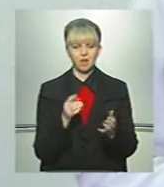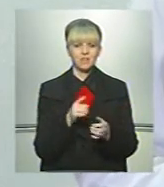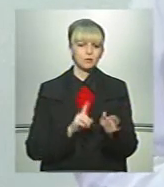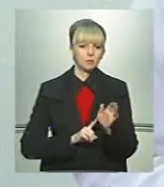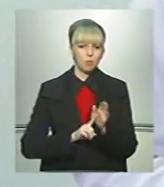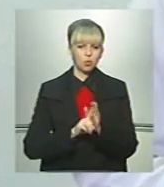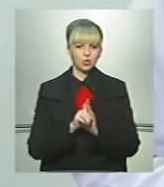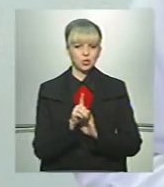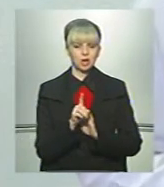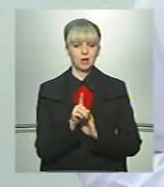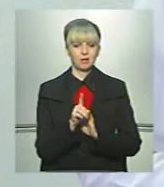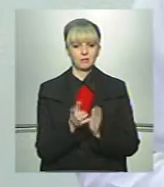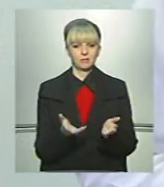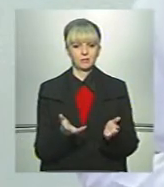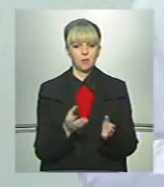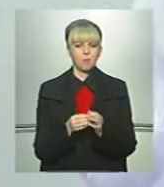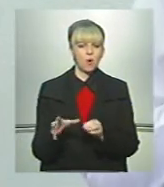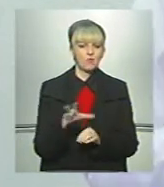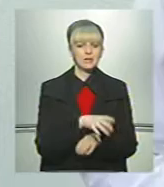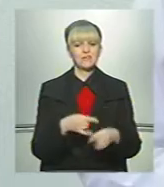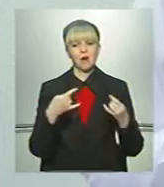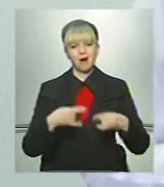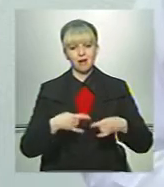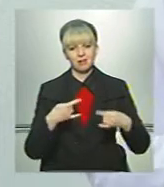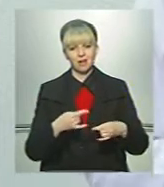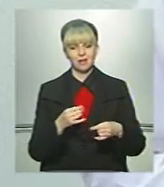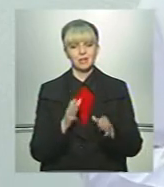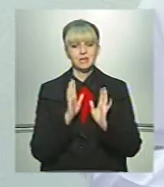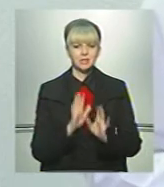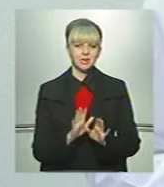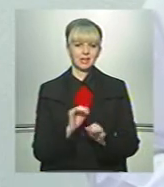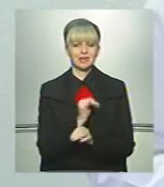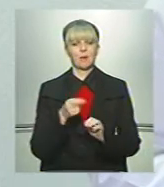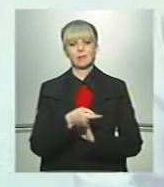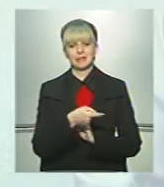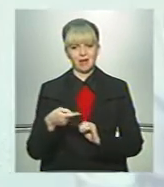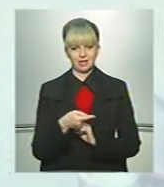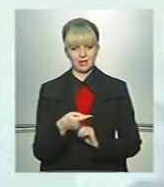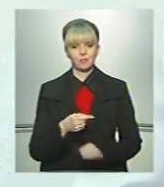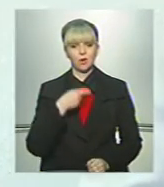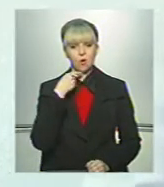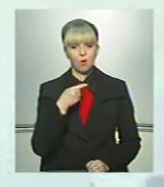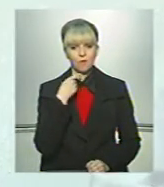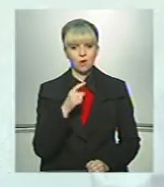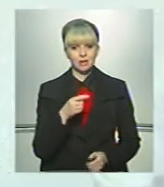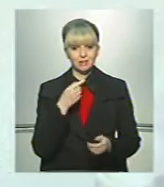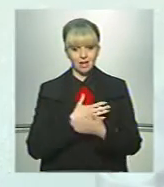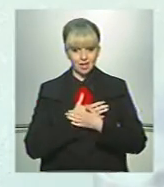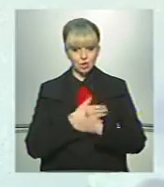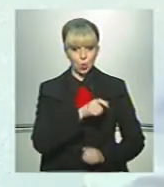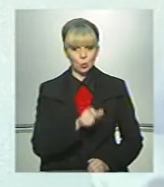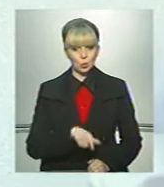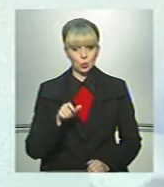починає по всіх каналах і іменно тільки з негативною. Говорити на наших людей,